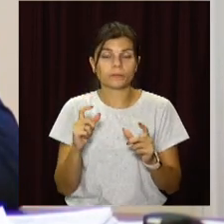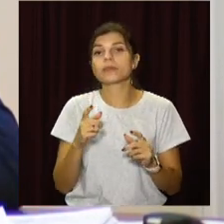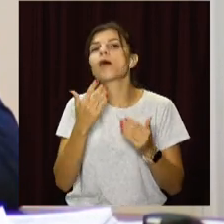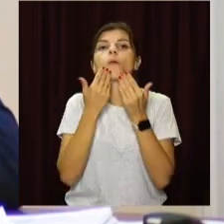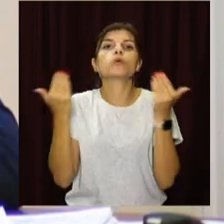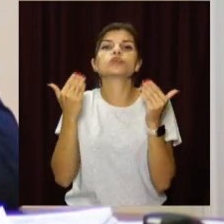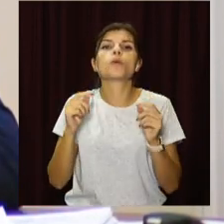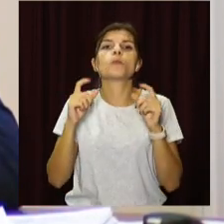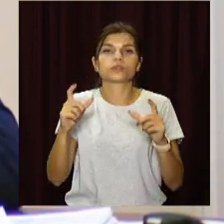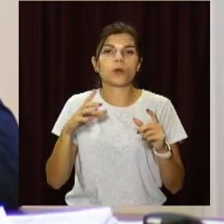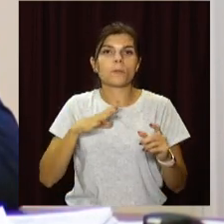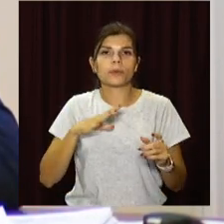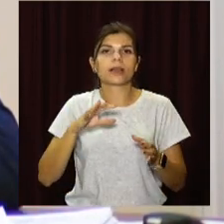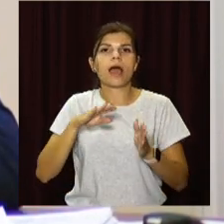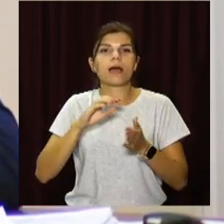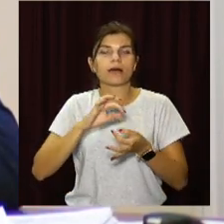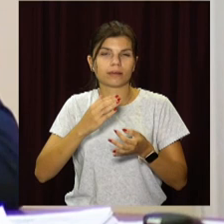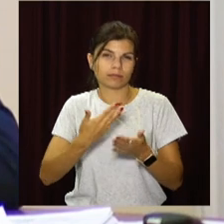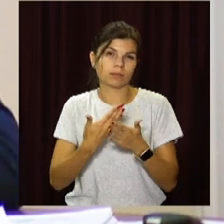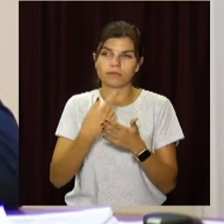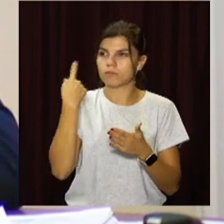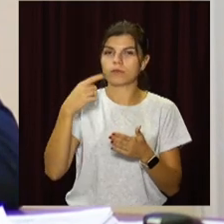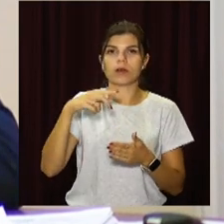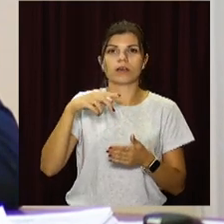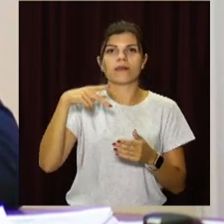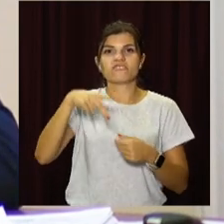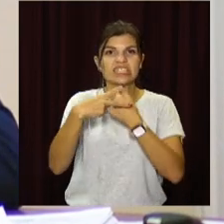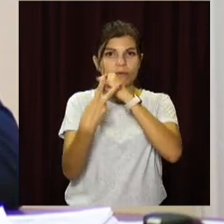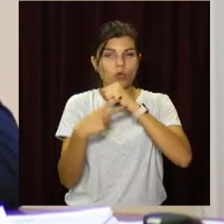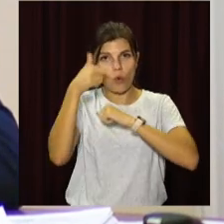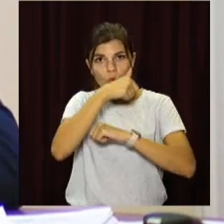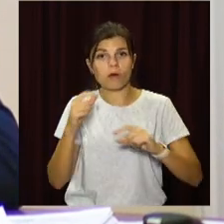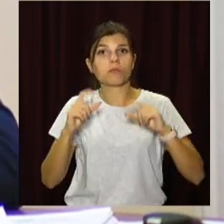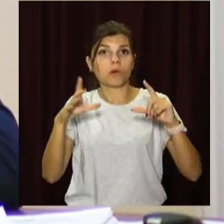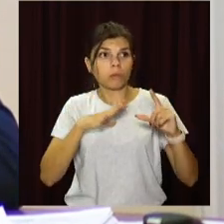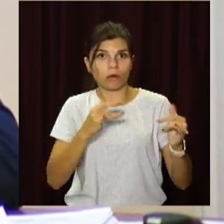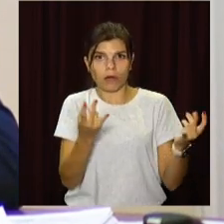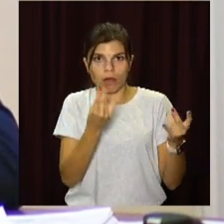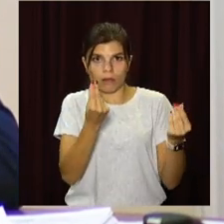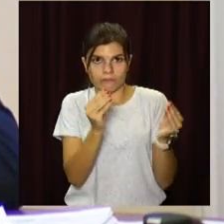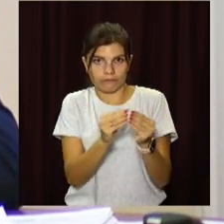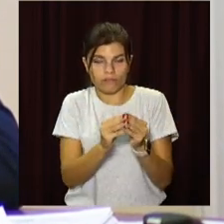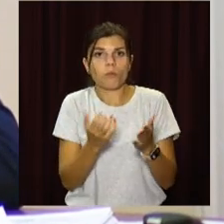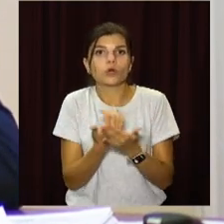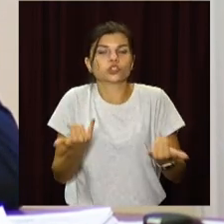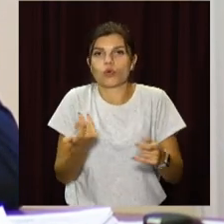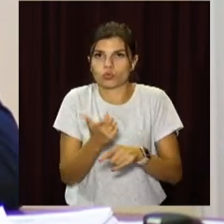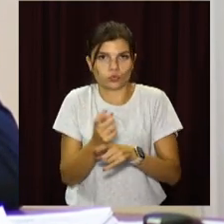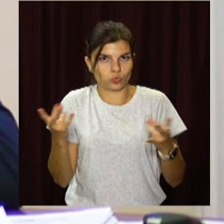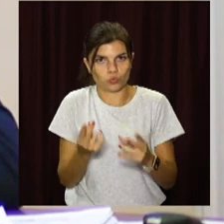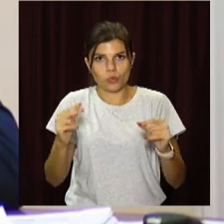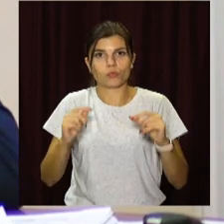підвищення розмірів академічних стипендій відбувалось в листопаді 2017 року, тому назріла нагальна необхідність